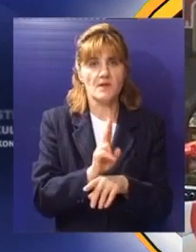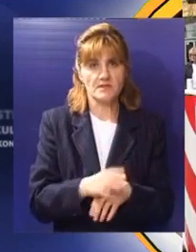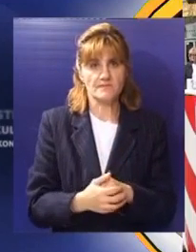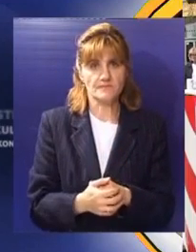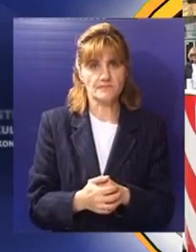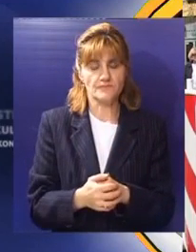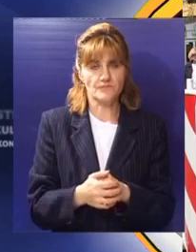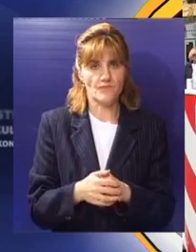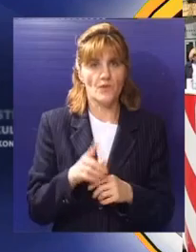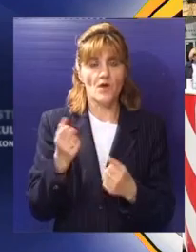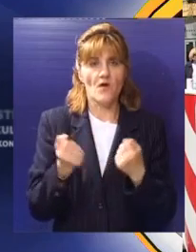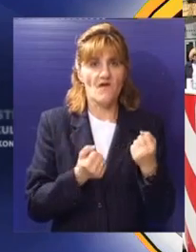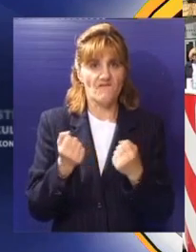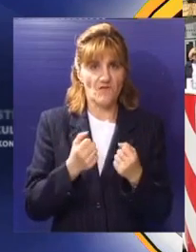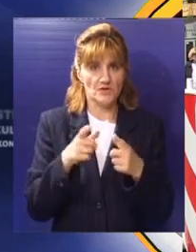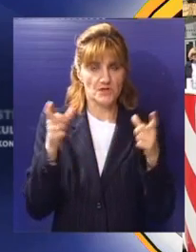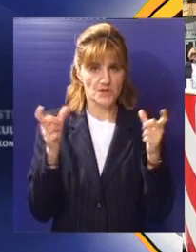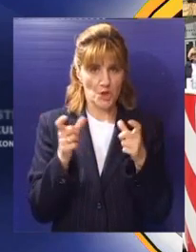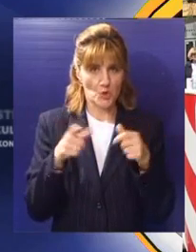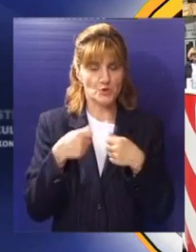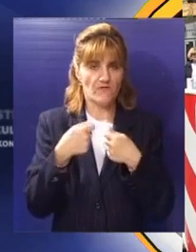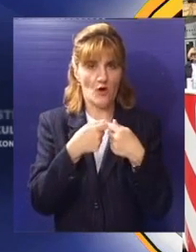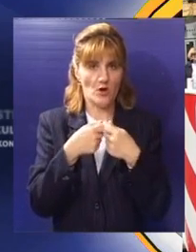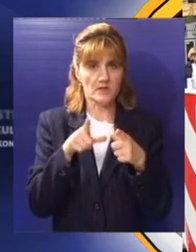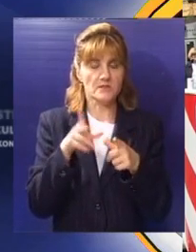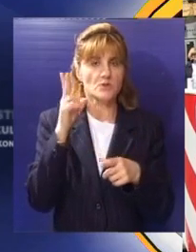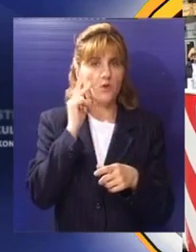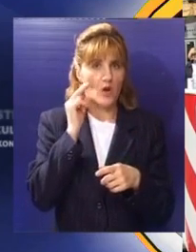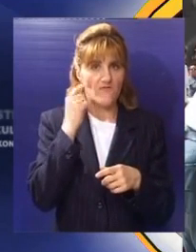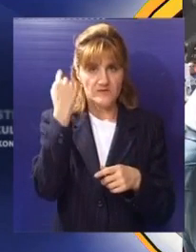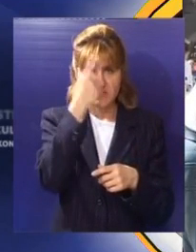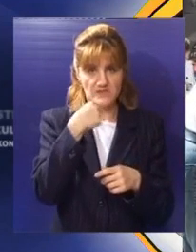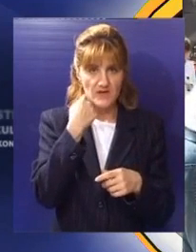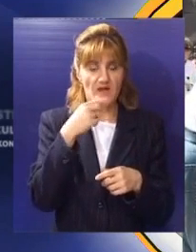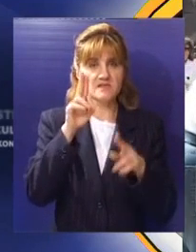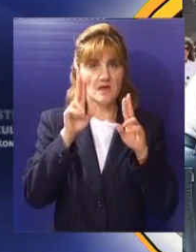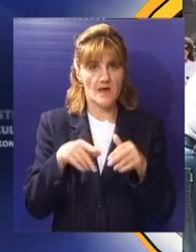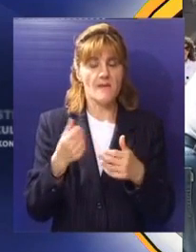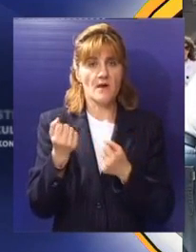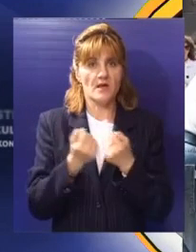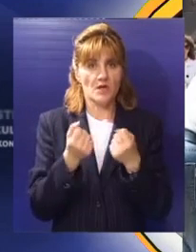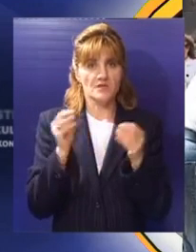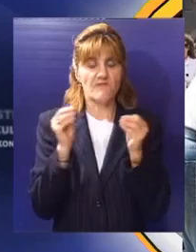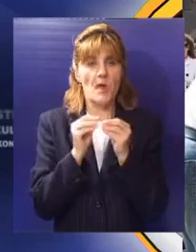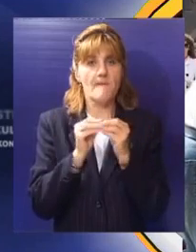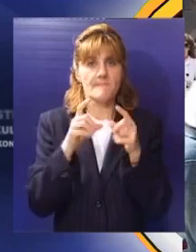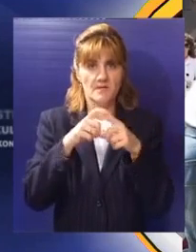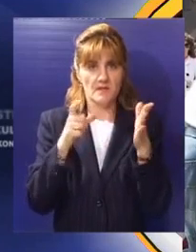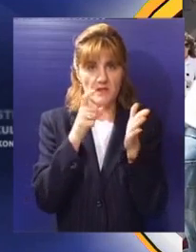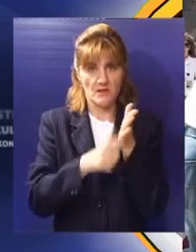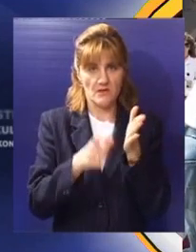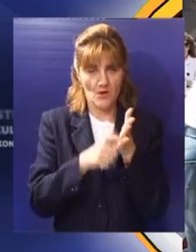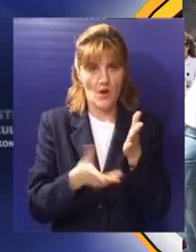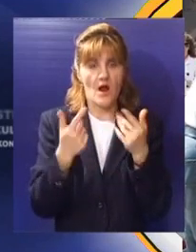propise. Polaznici Nacionalne vozačke akademije koja je organizator ove manifestacije su lica koje već posjeduju vozačku dozvolu B kategorije.